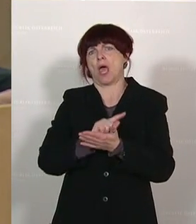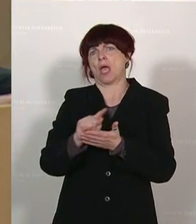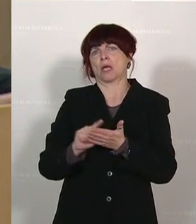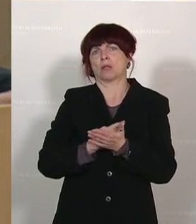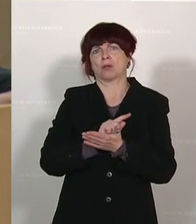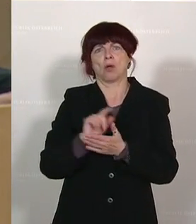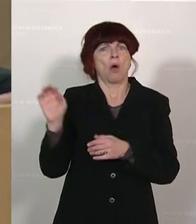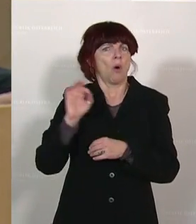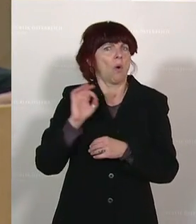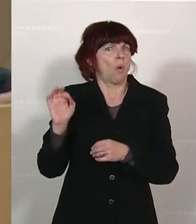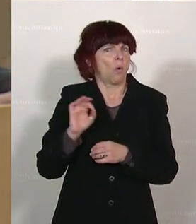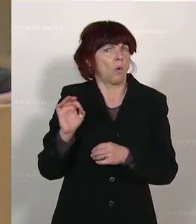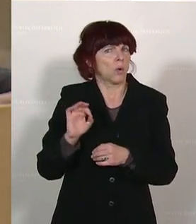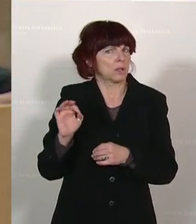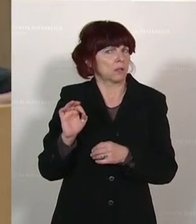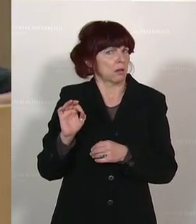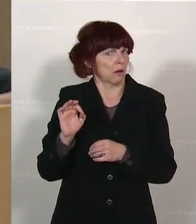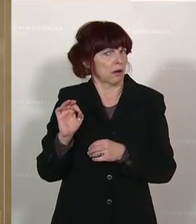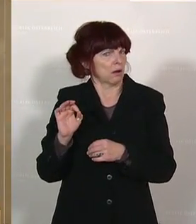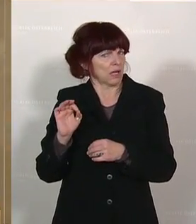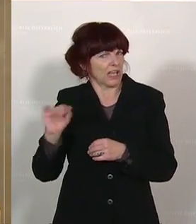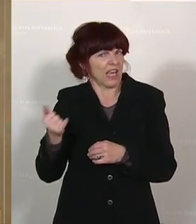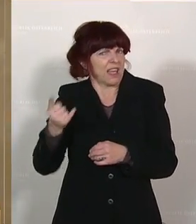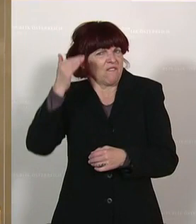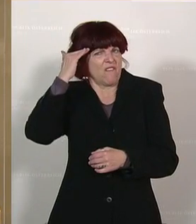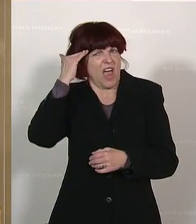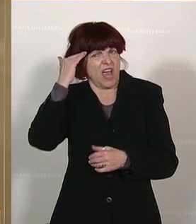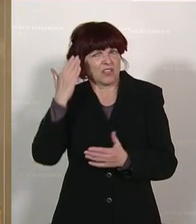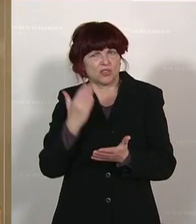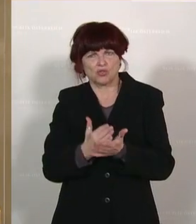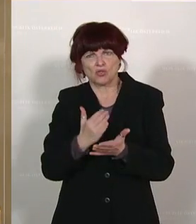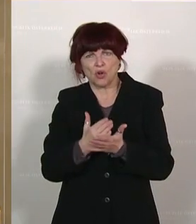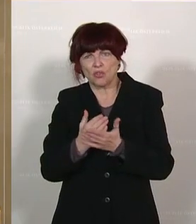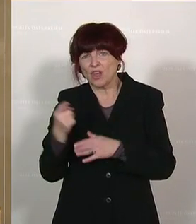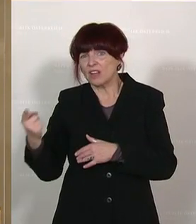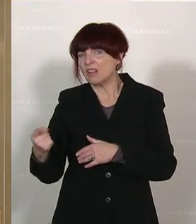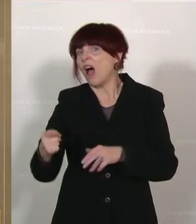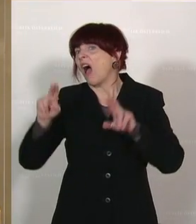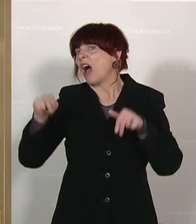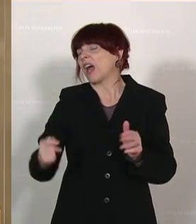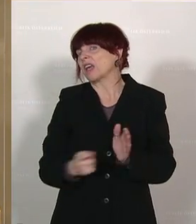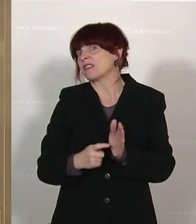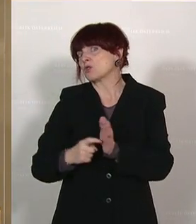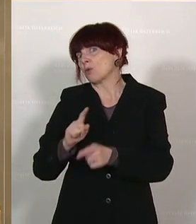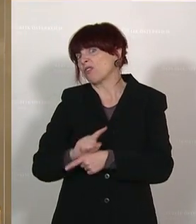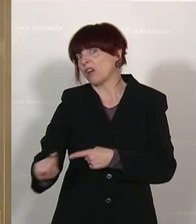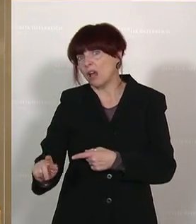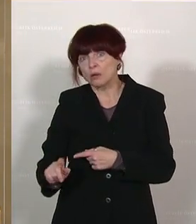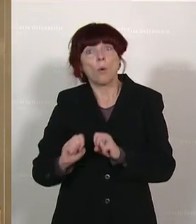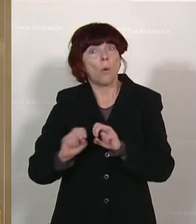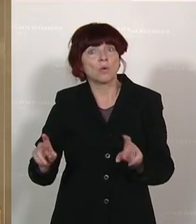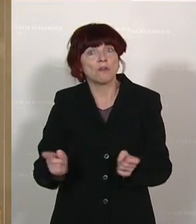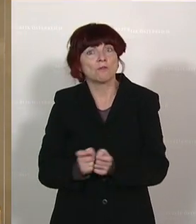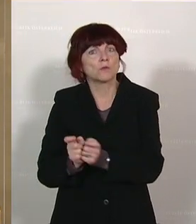was die Sonderbetreuungszeit anbelangt, hat doch jeder gewusst, dass es ein Rohrgabierer ist. Ohne Rechtsanspruch funktioniert das nicht. Und wie lange hat es gedauert,